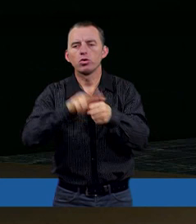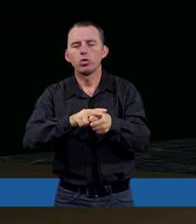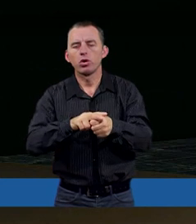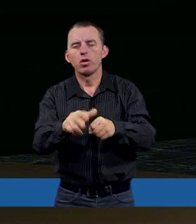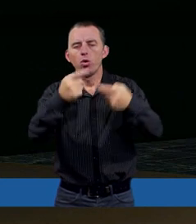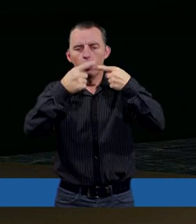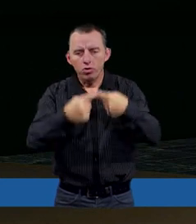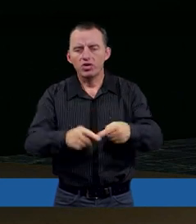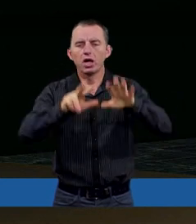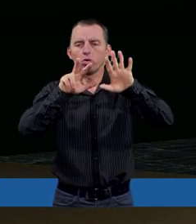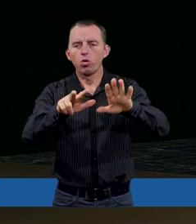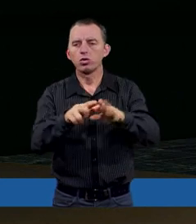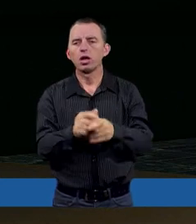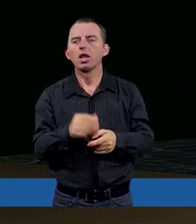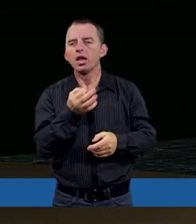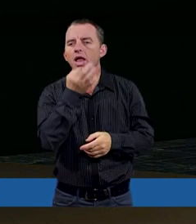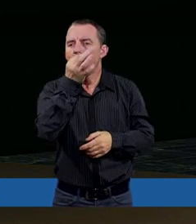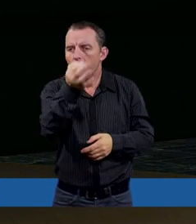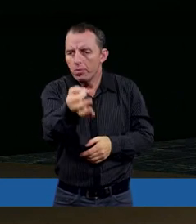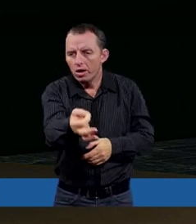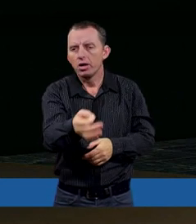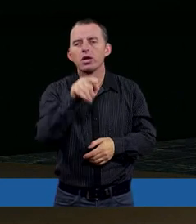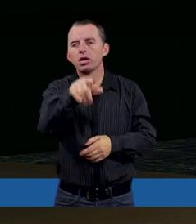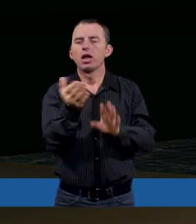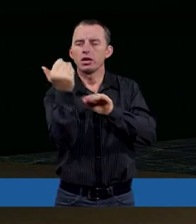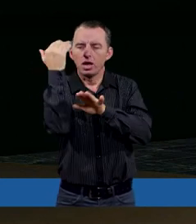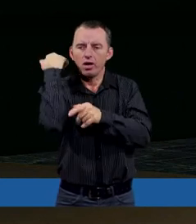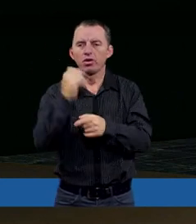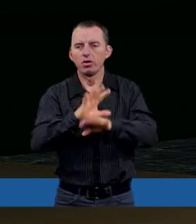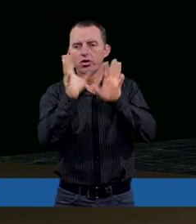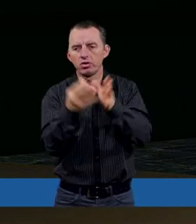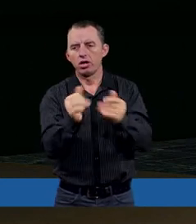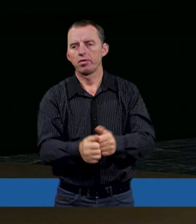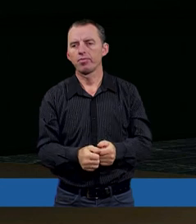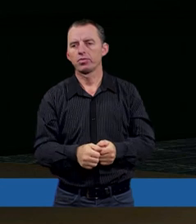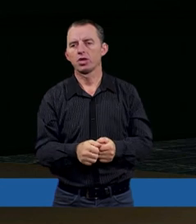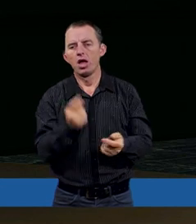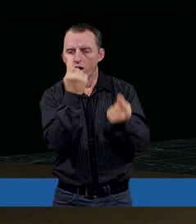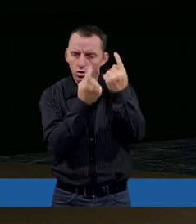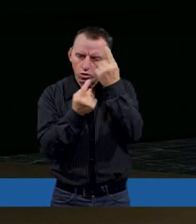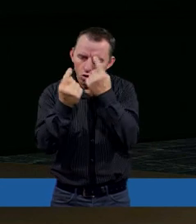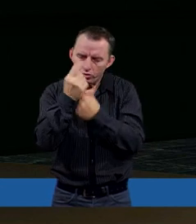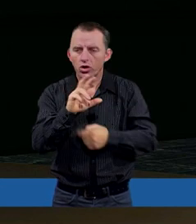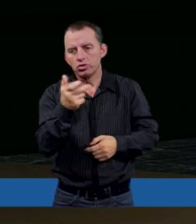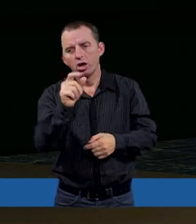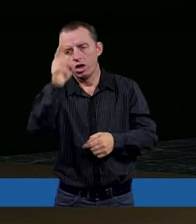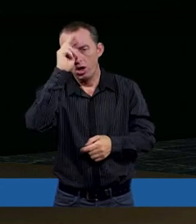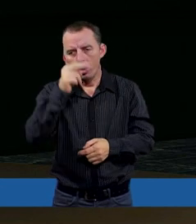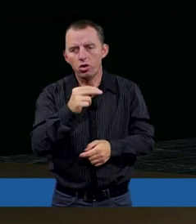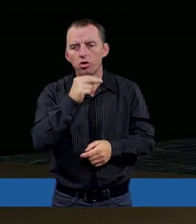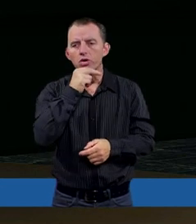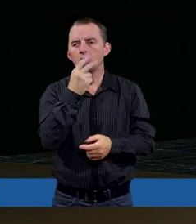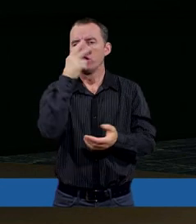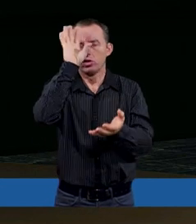ósmym wierszu. Bo zapytaj proszę dawniejszych pokoleń. Rozważ, czego ich ojcowie